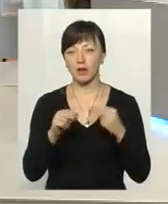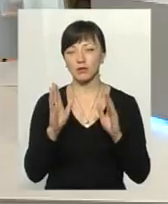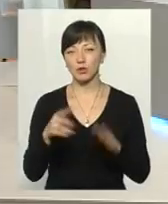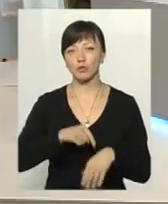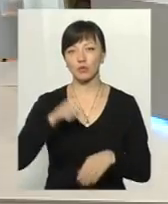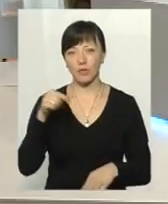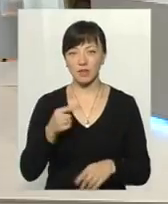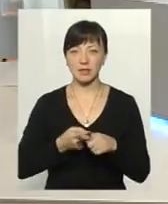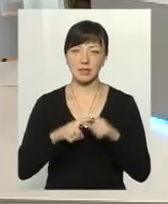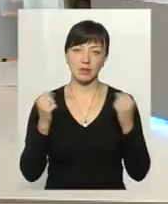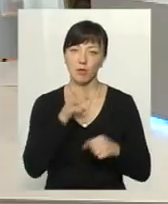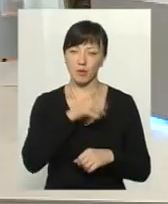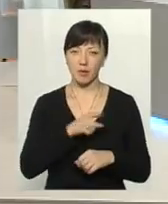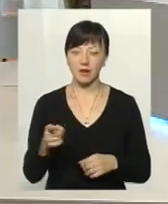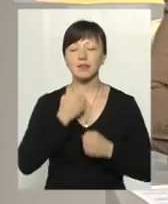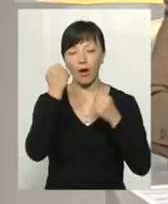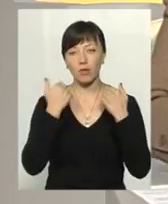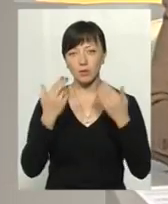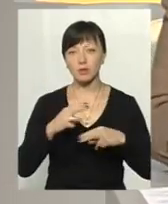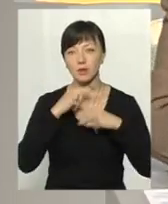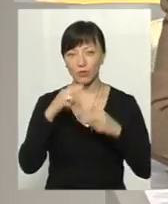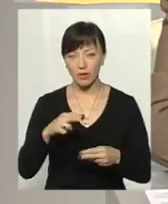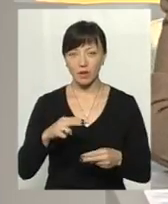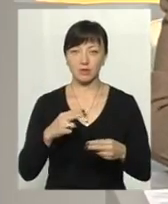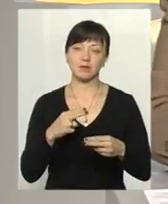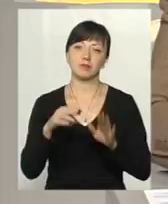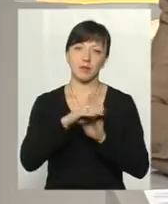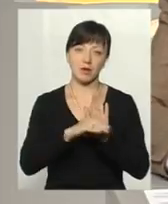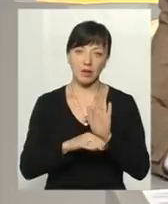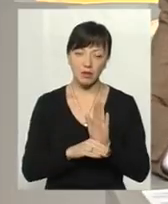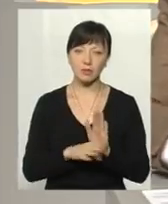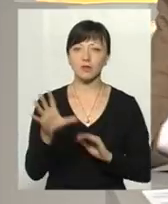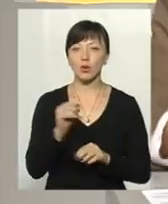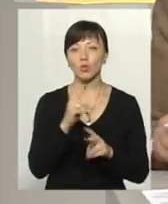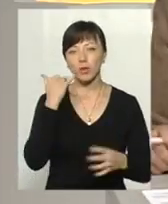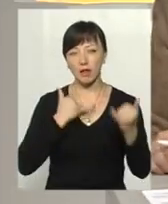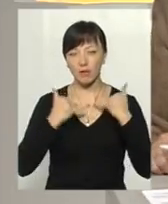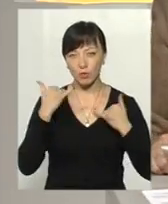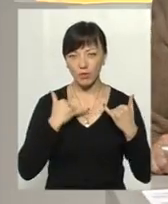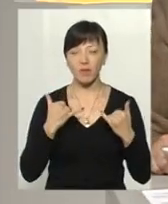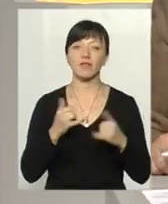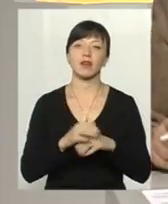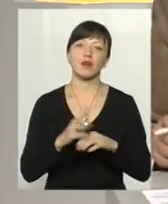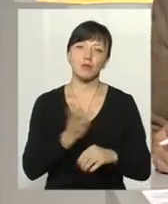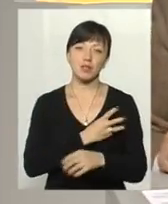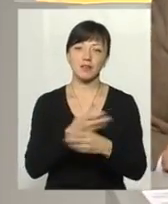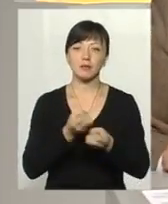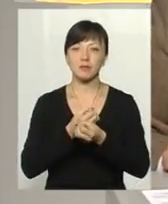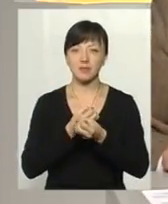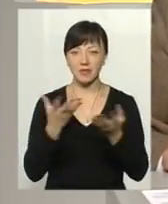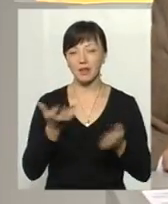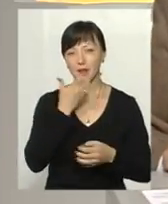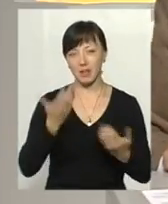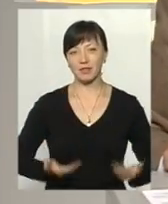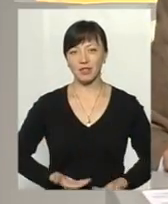будемо почуватися в цей зимовий період. Я дякую всім учасникам нашої передачі, дякую всім, хто нам телефонував, бажаю всім світла і